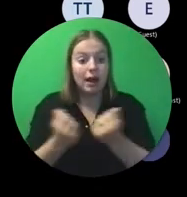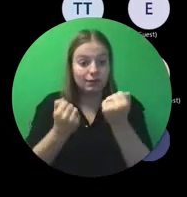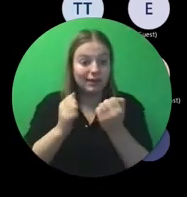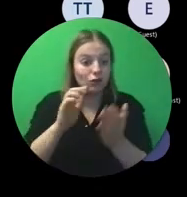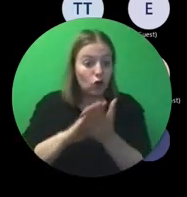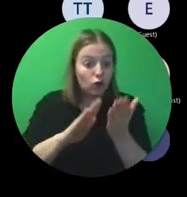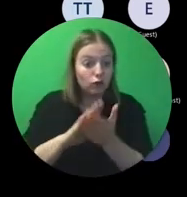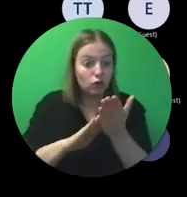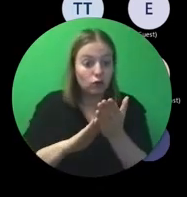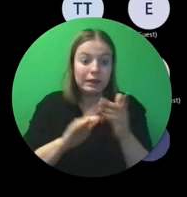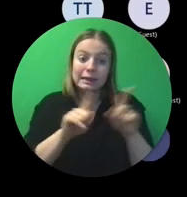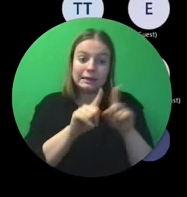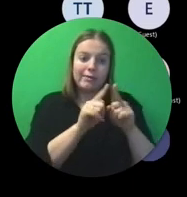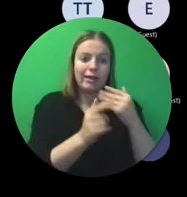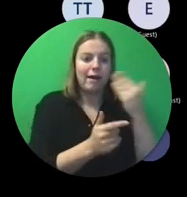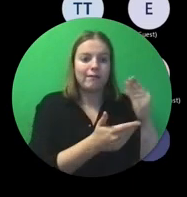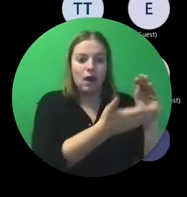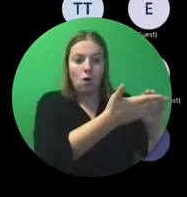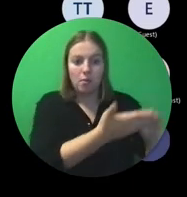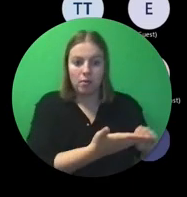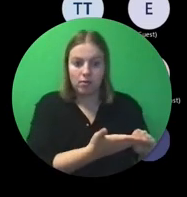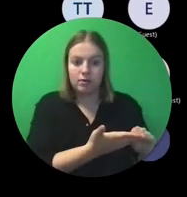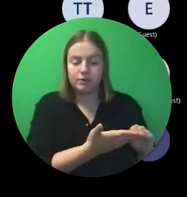uitvoeren zoals voorzien in de aanvraag.